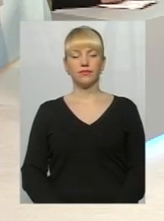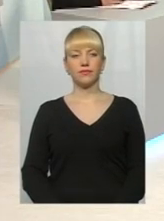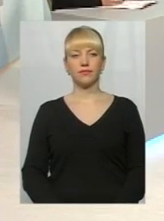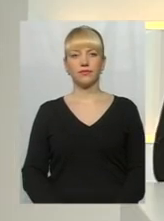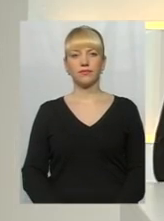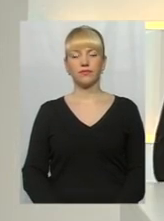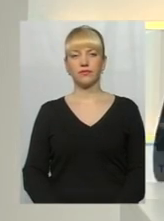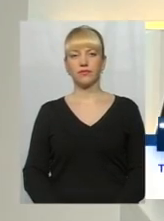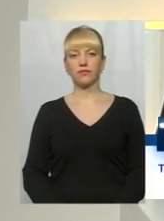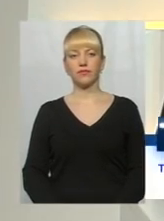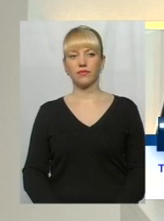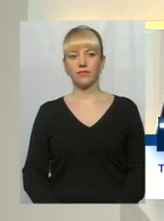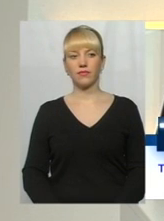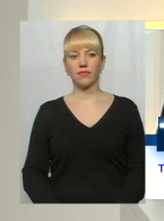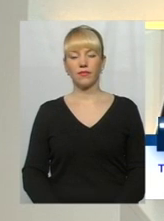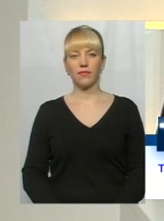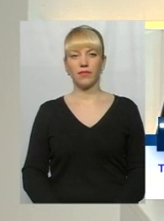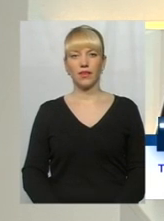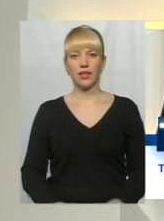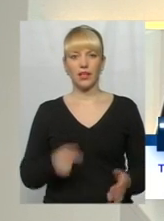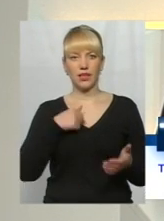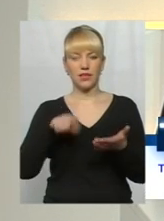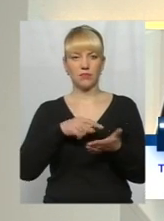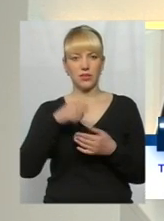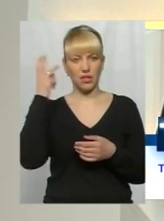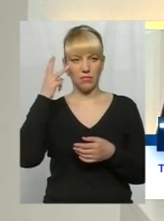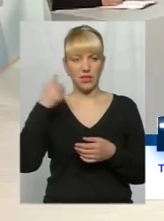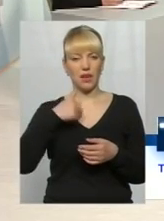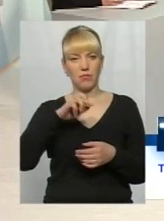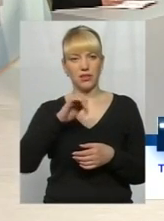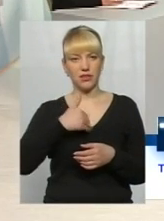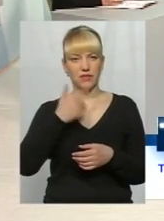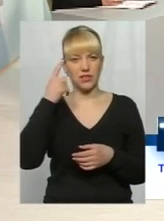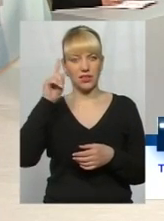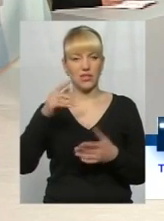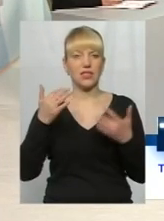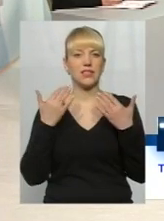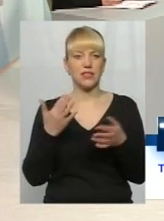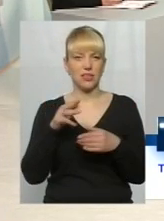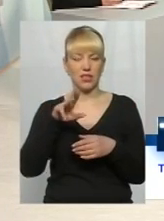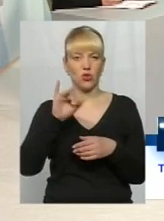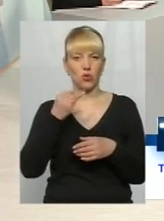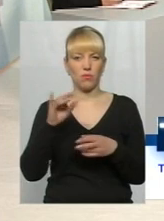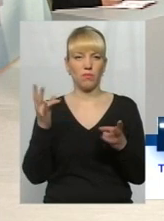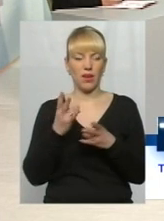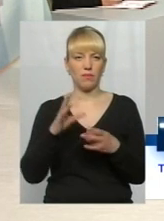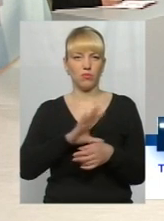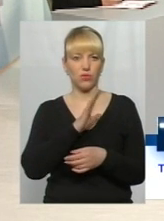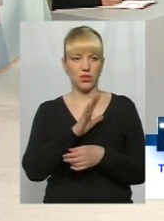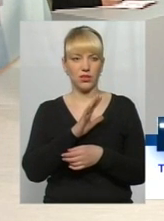фірі. Я з міста Смельницького, я б хотів знати вже, скільки той має бути